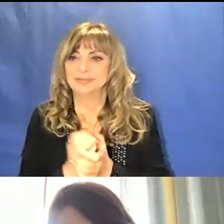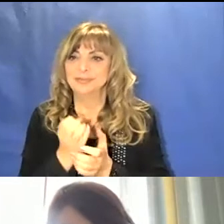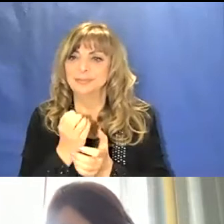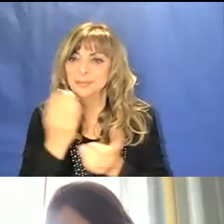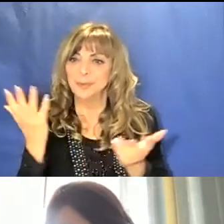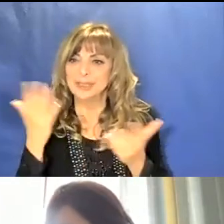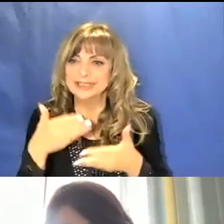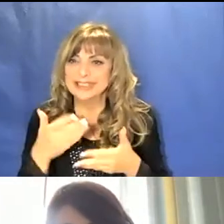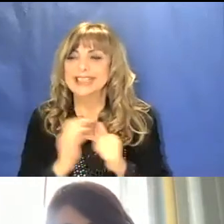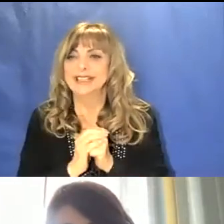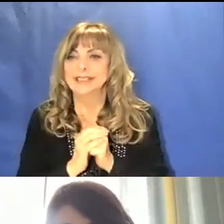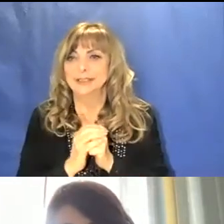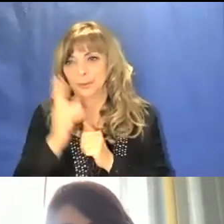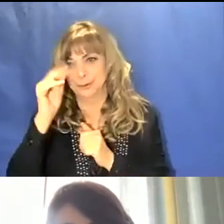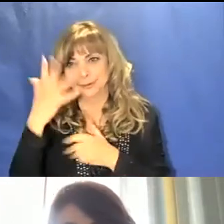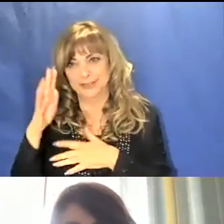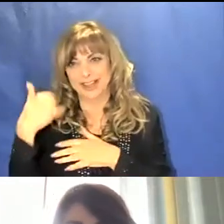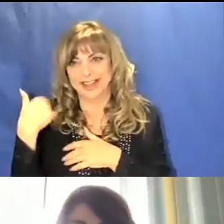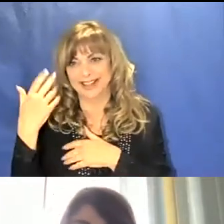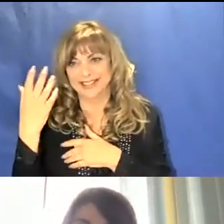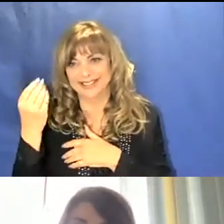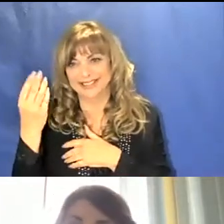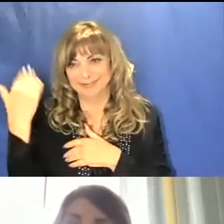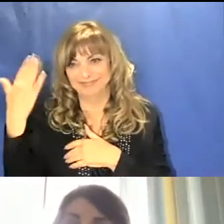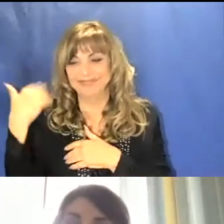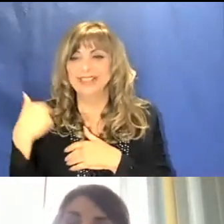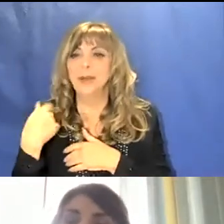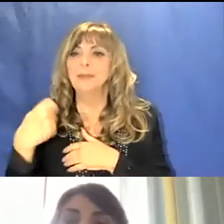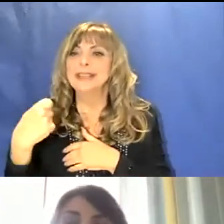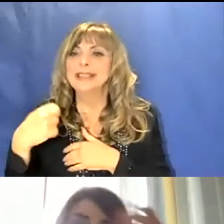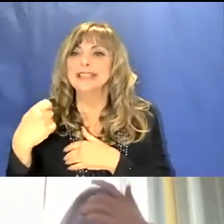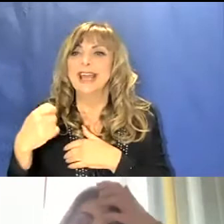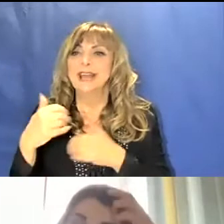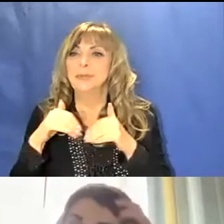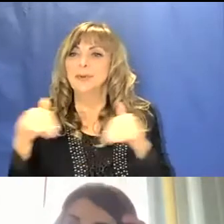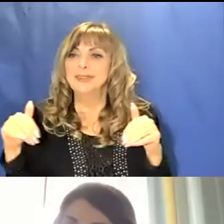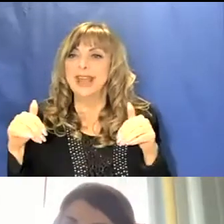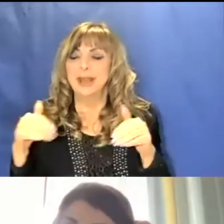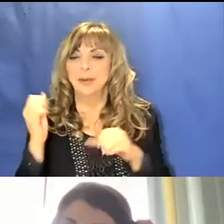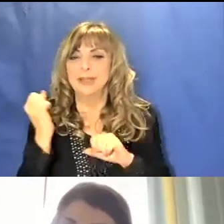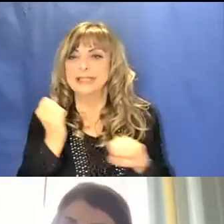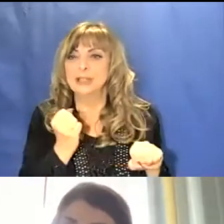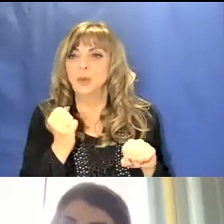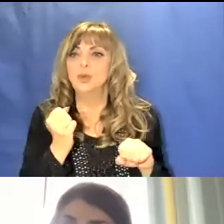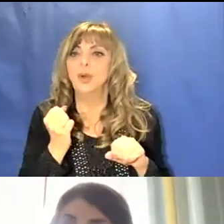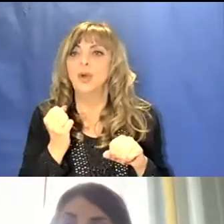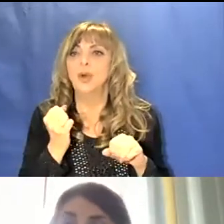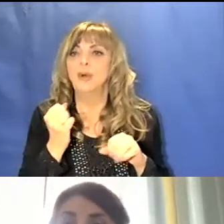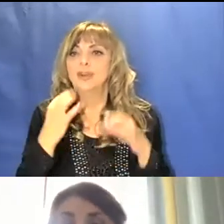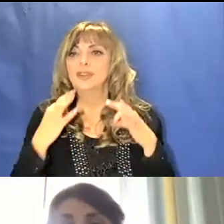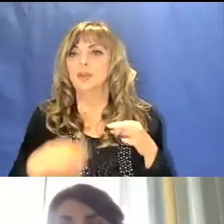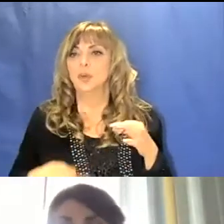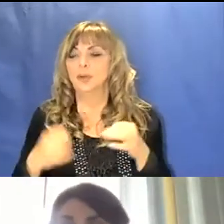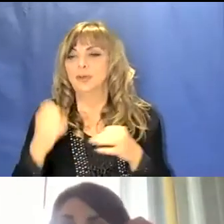Buonasera, ci conosciamo già con molti di voi. Sono il presidente del Museo Istituto Fiorentino di Preistoria e